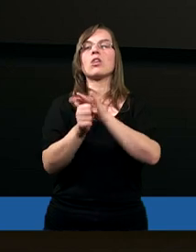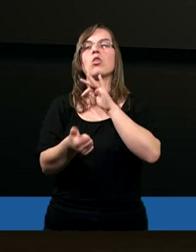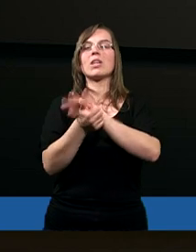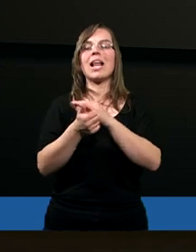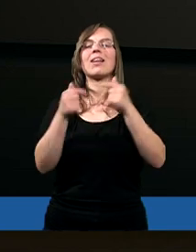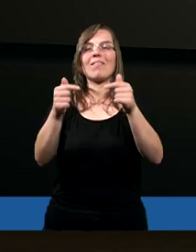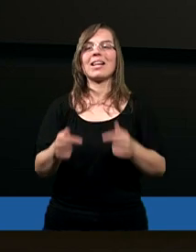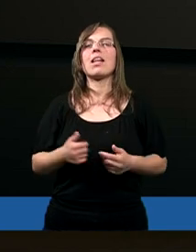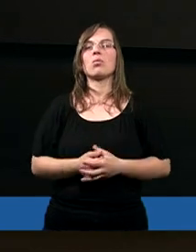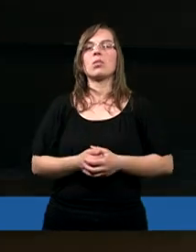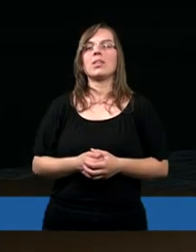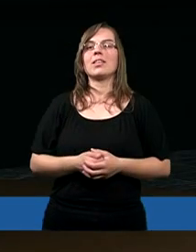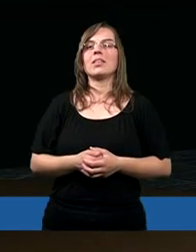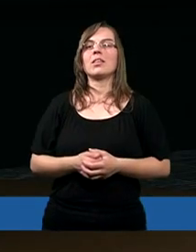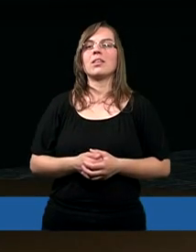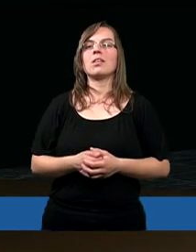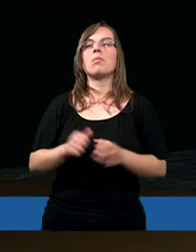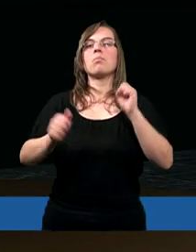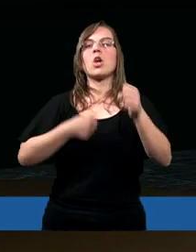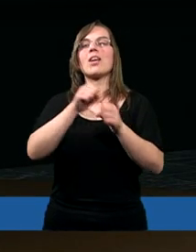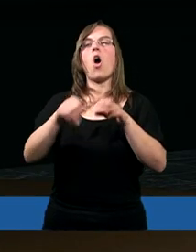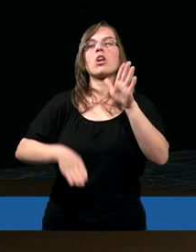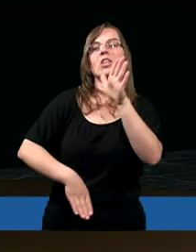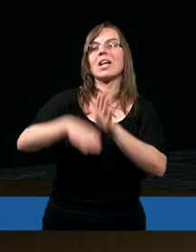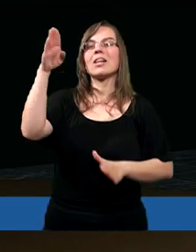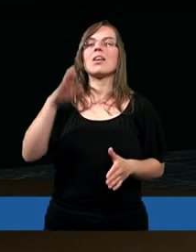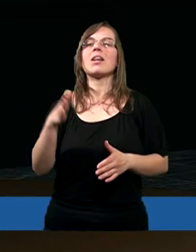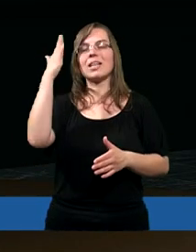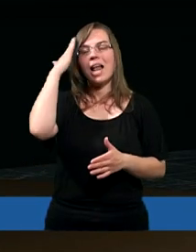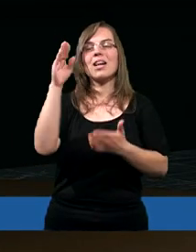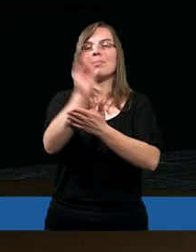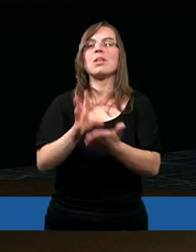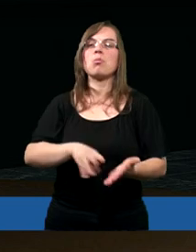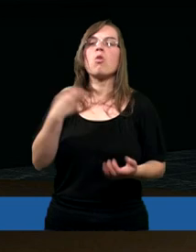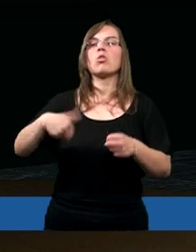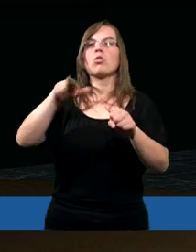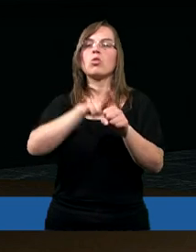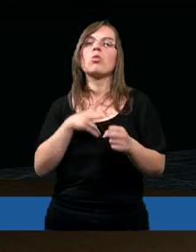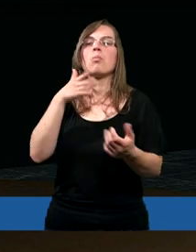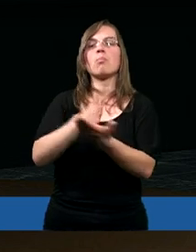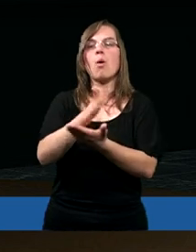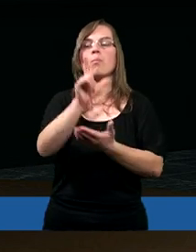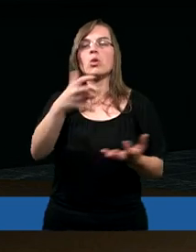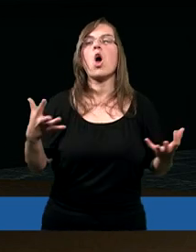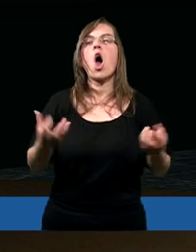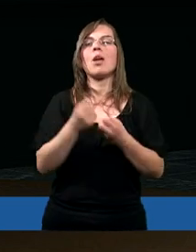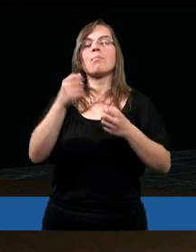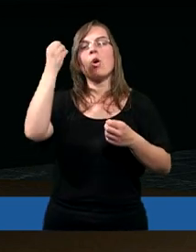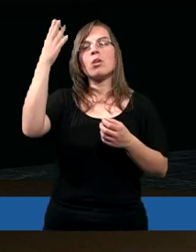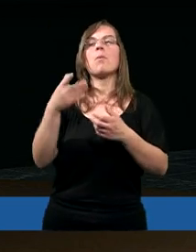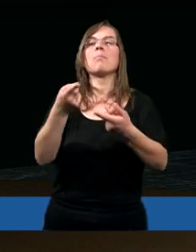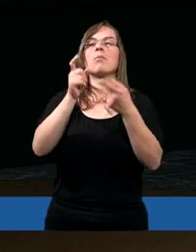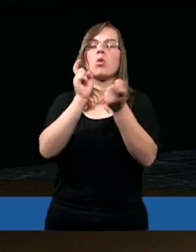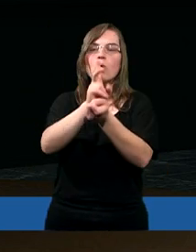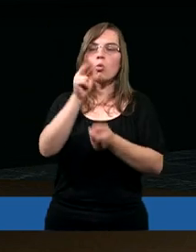piętnastego wersetu. I ponieważ od dzieciństwa znasz Pisma Święte, które cię mogą obdarzyć mądrością ku